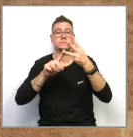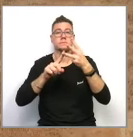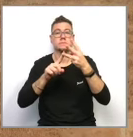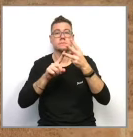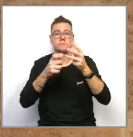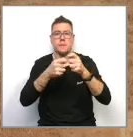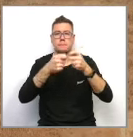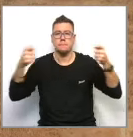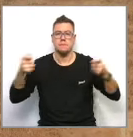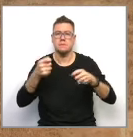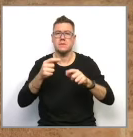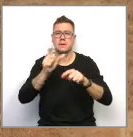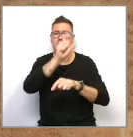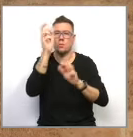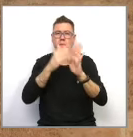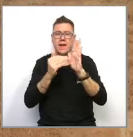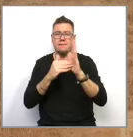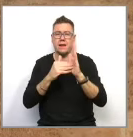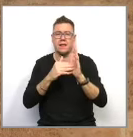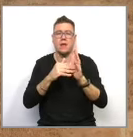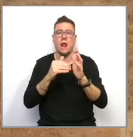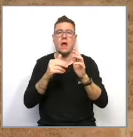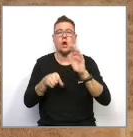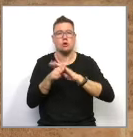prorroga el perimetraigia autonomi per entrar o hicir de la comunitat valenciana.